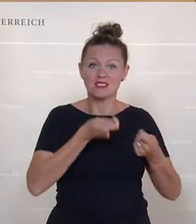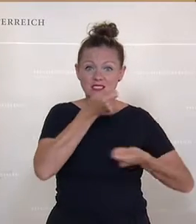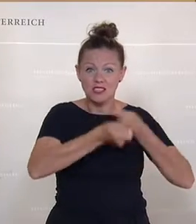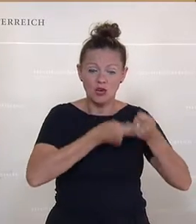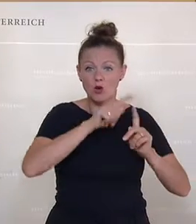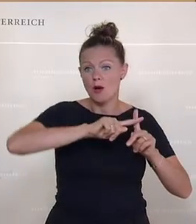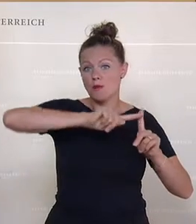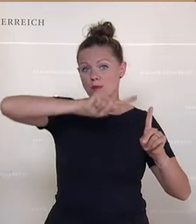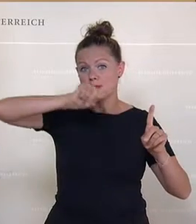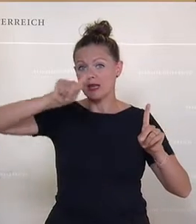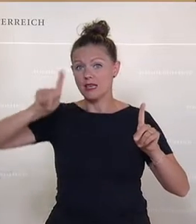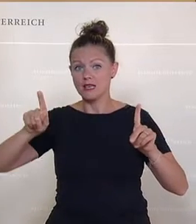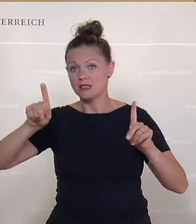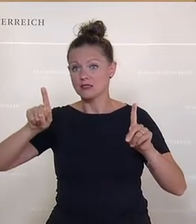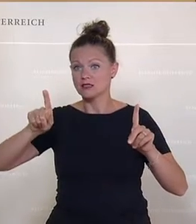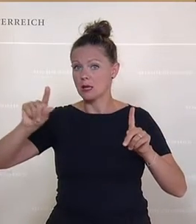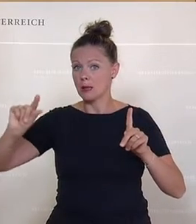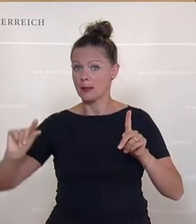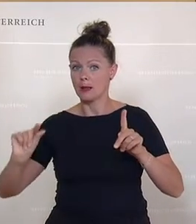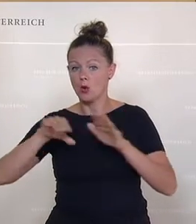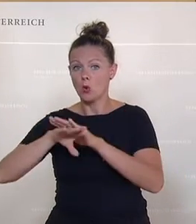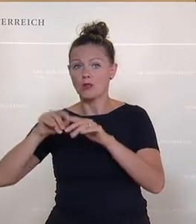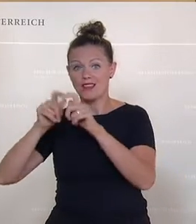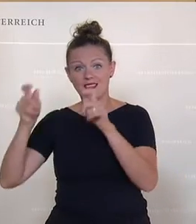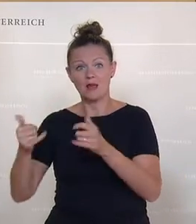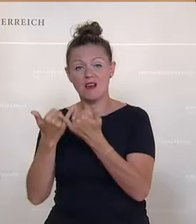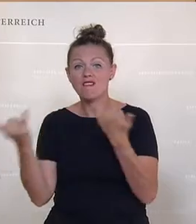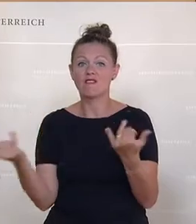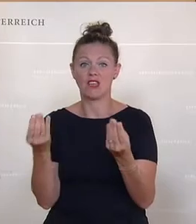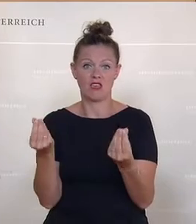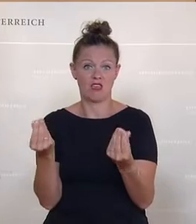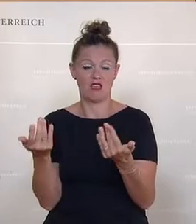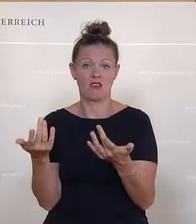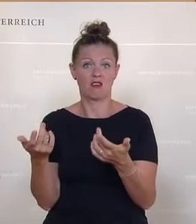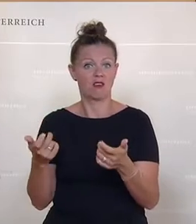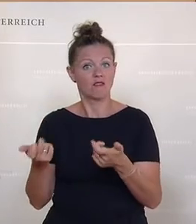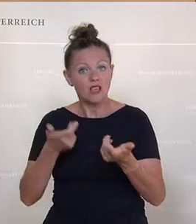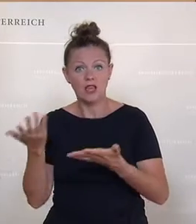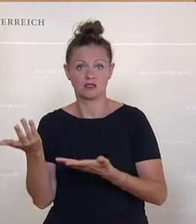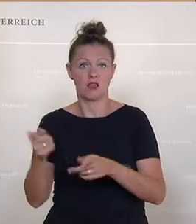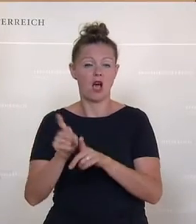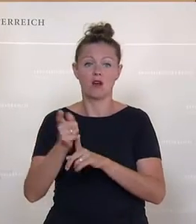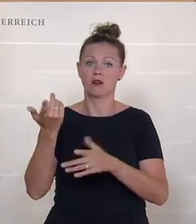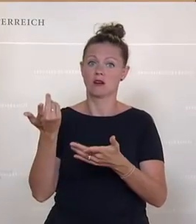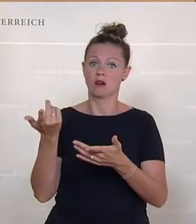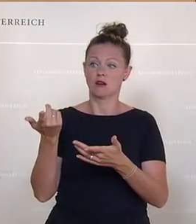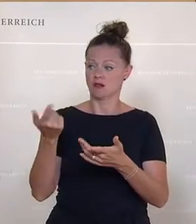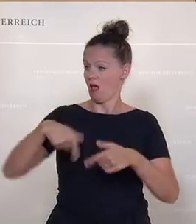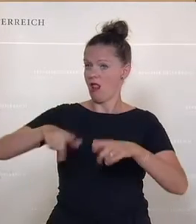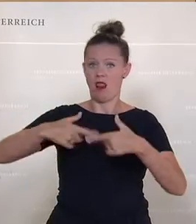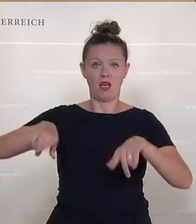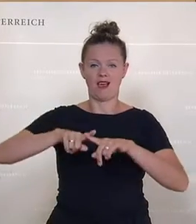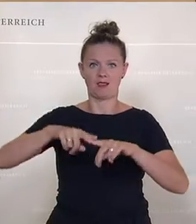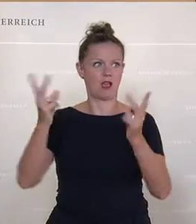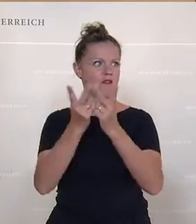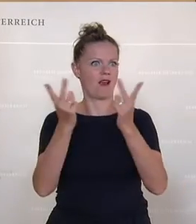bis hin auch, wie geht es den ganz kleinen Unternehmen, den Kleinstunternehmerinnen und Unternehmen in unserem Land gegenüber den